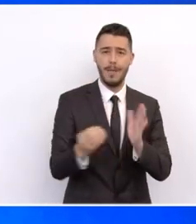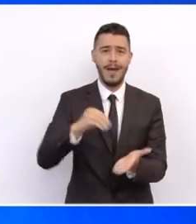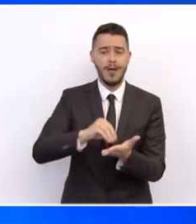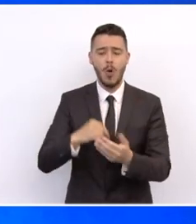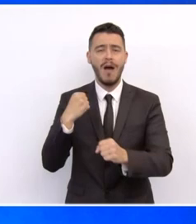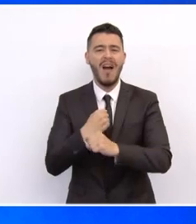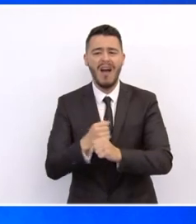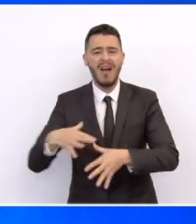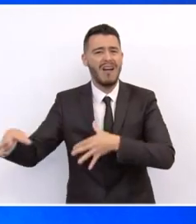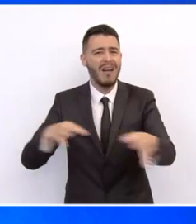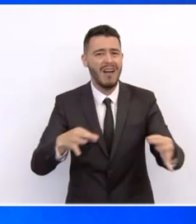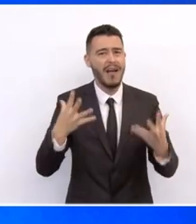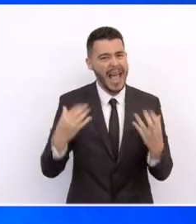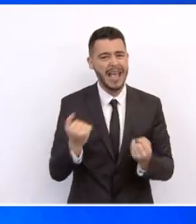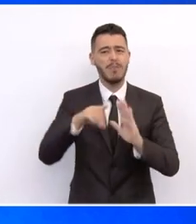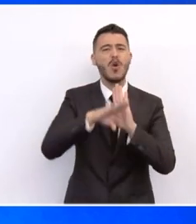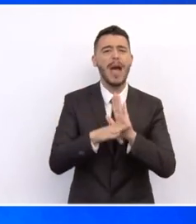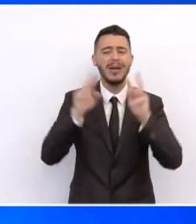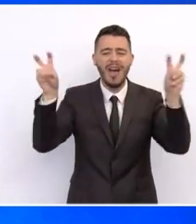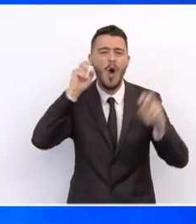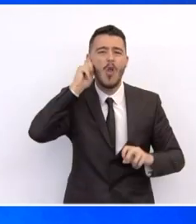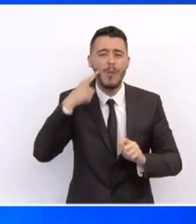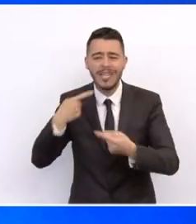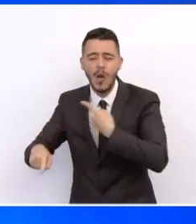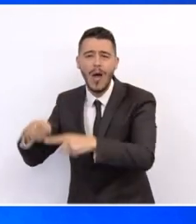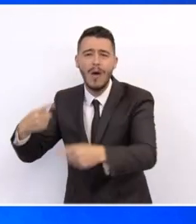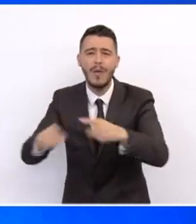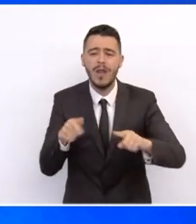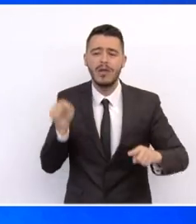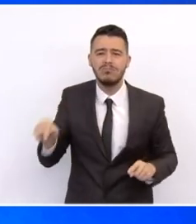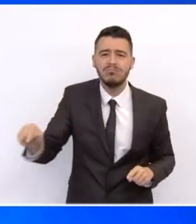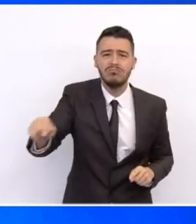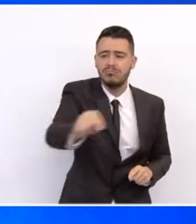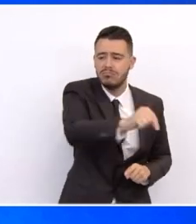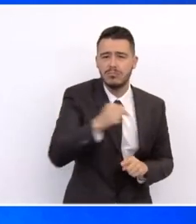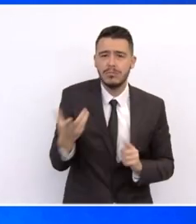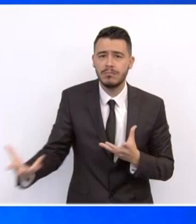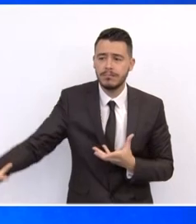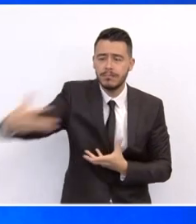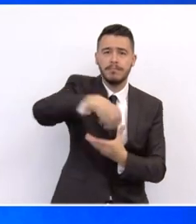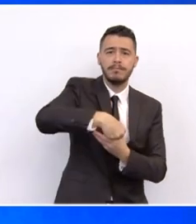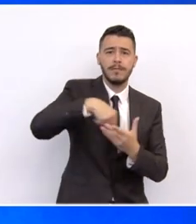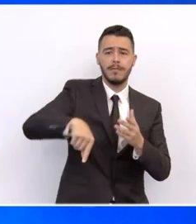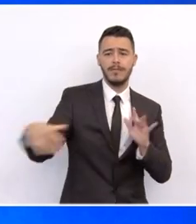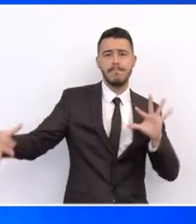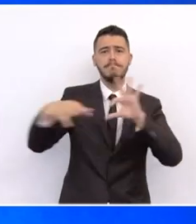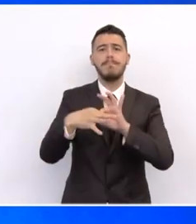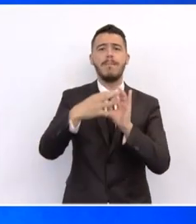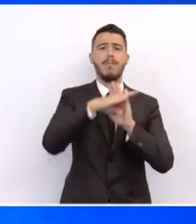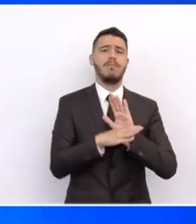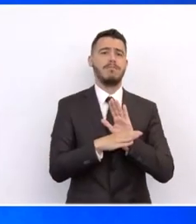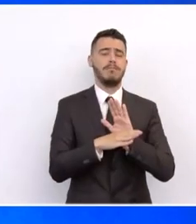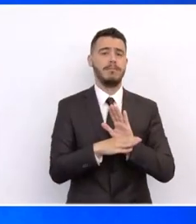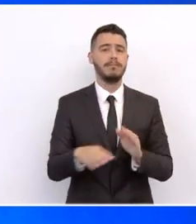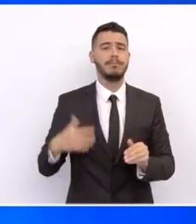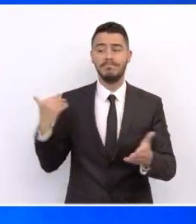InvestEU. Διαθέτοντας, λοιπόν, πλέον όχι μόνο τους αναγκαίους πόρους, αλλά και τις απαραίτητες εθνικές πολιτικές και κυρίως έχοντας